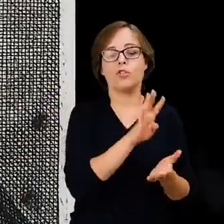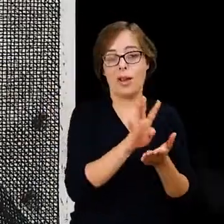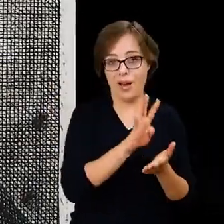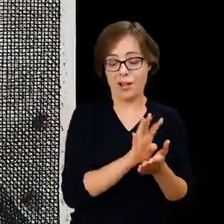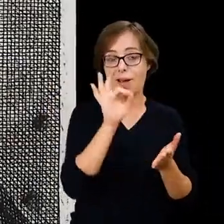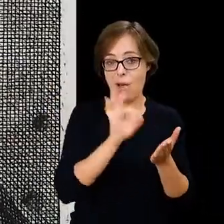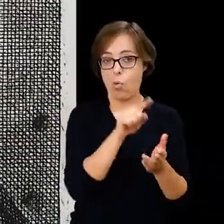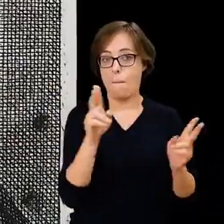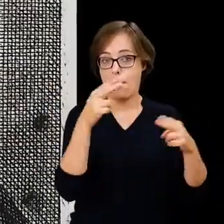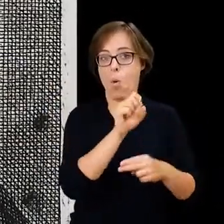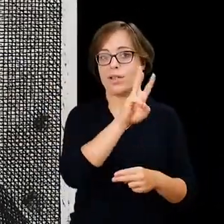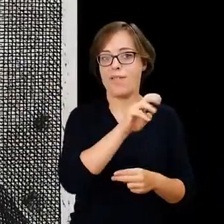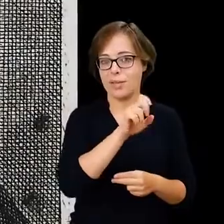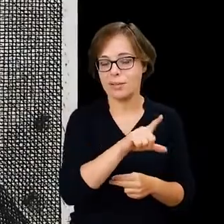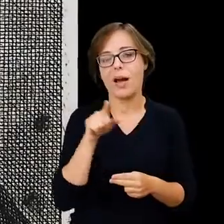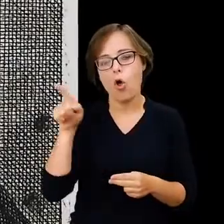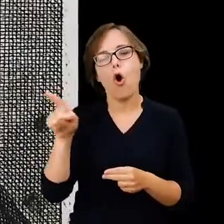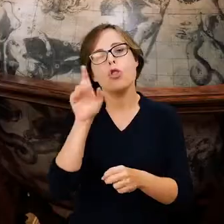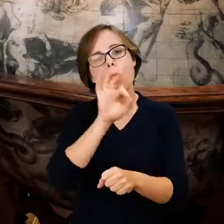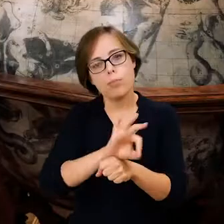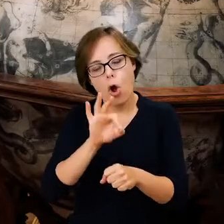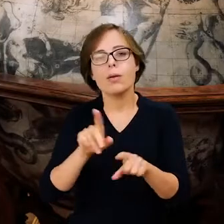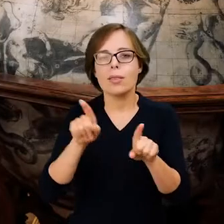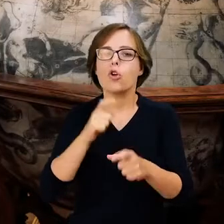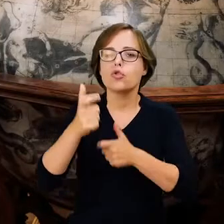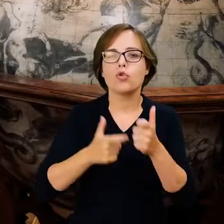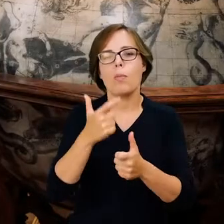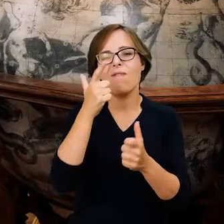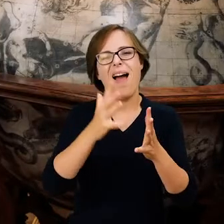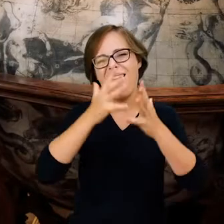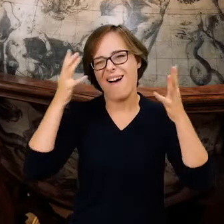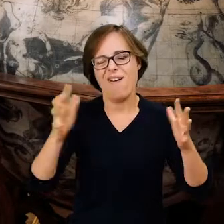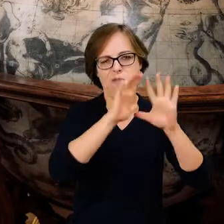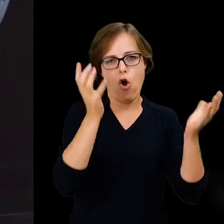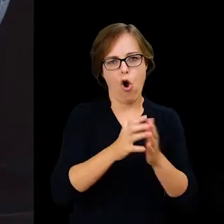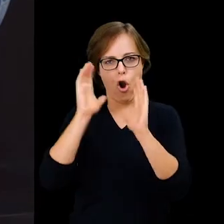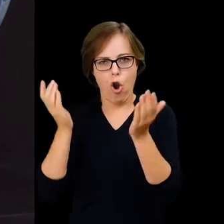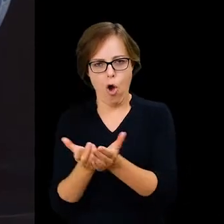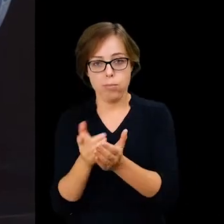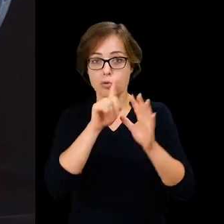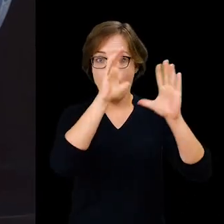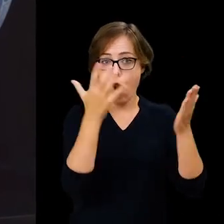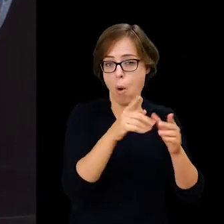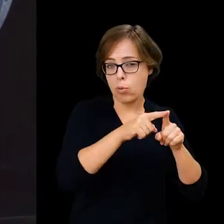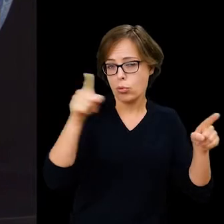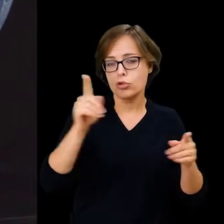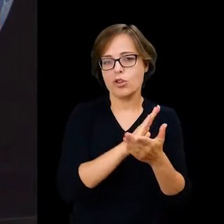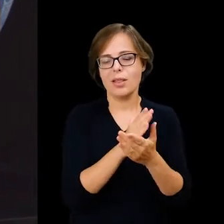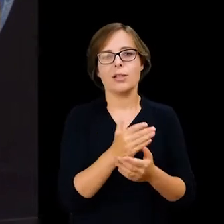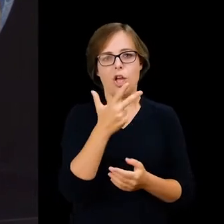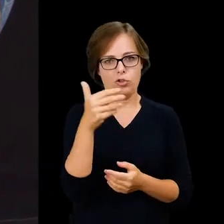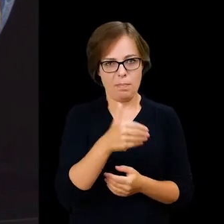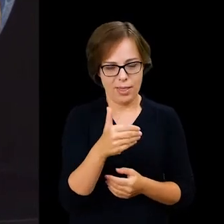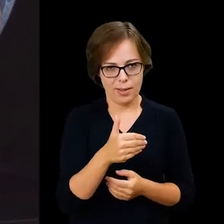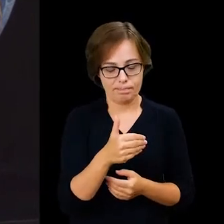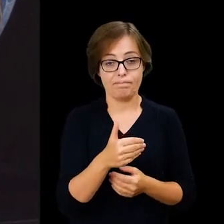na dwór wersalski zaprojektował i wyprodukował dwa olbrzymie globusy. Każdy z nich miał średnicę trzech metrów.